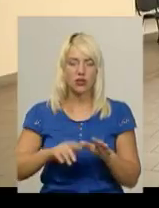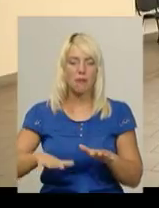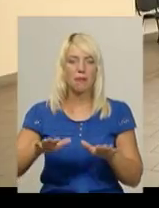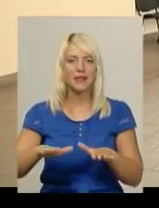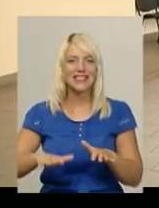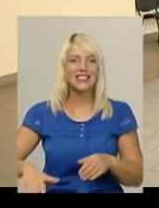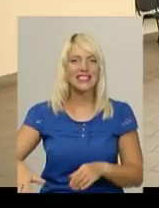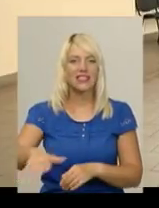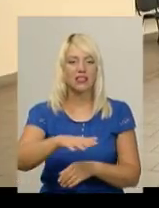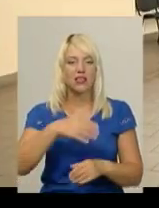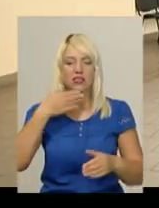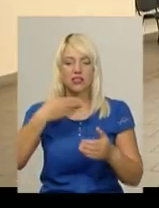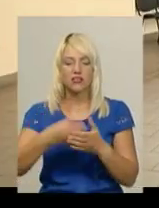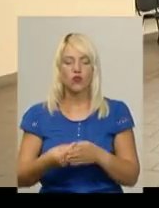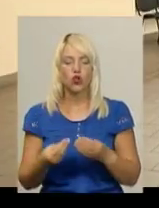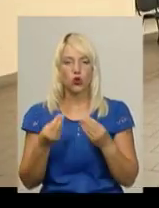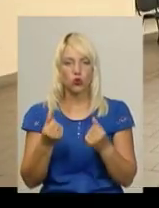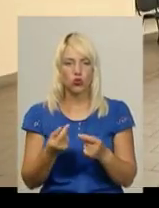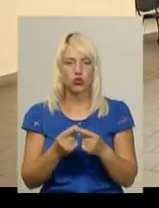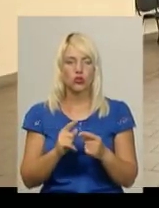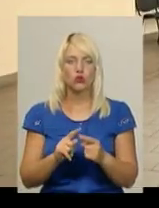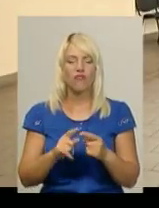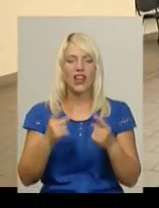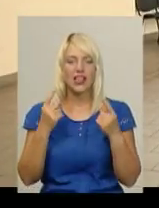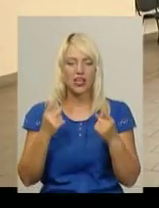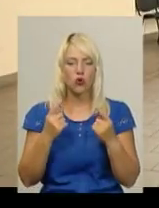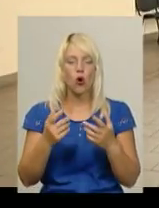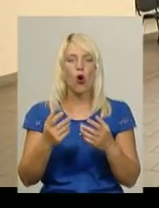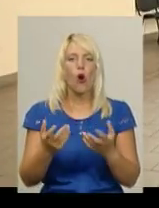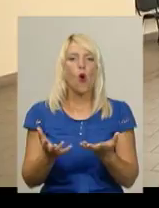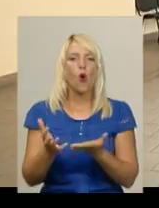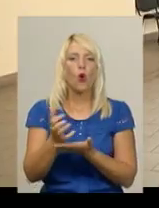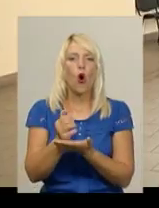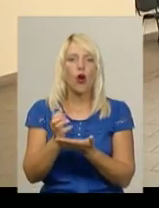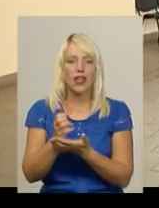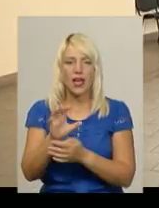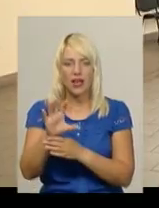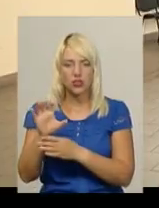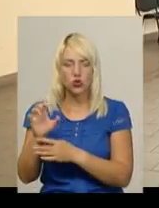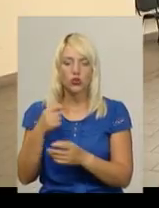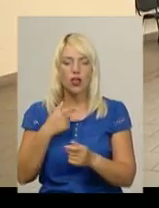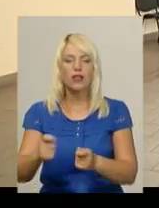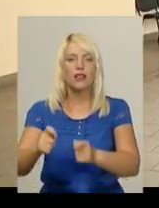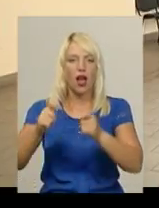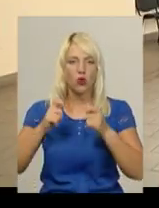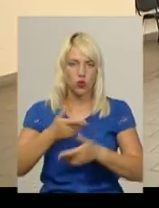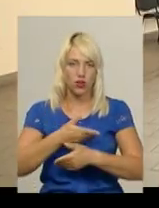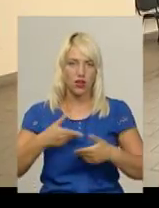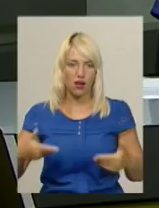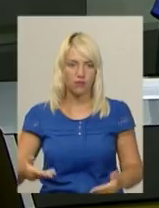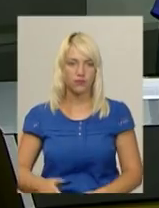І дійсно за свої кошти ось цю велику колекцію він нам дарує. І надіємося на його приїзд у вересні, що ми з ним зустрінемось.